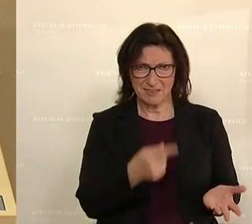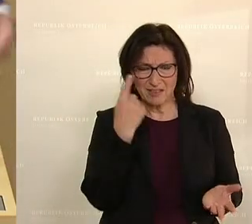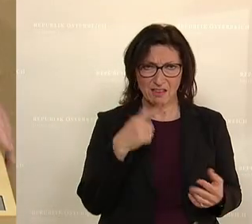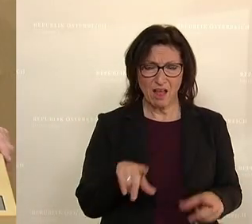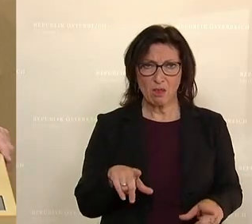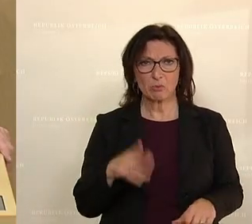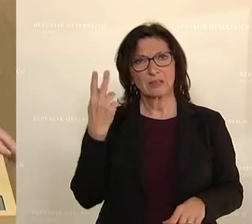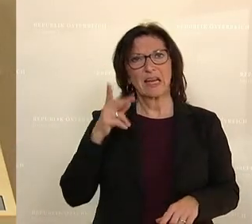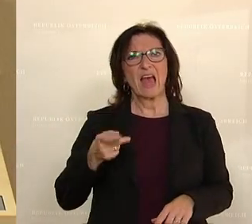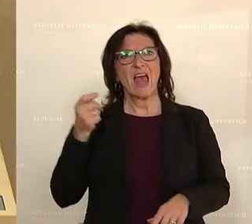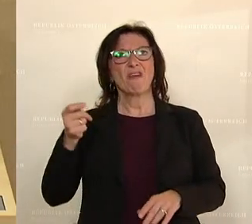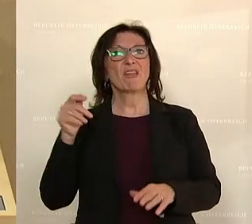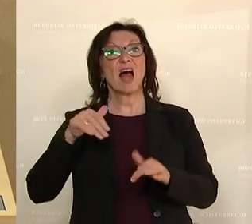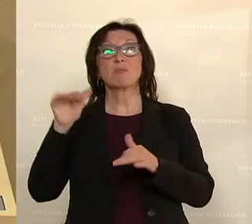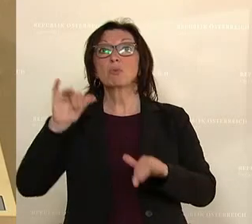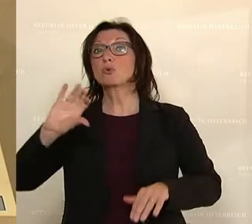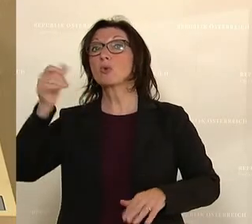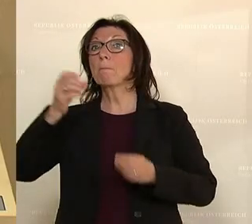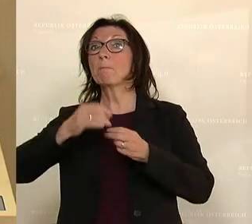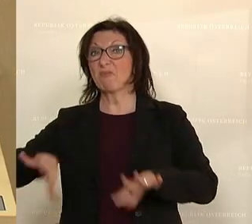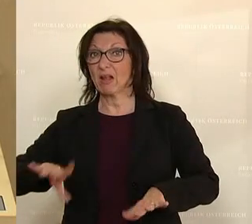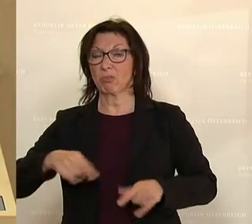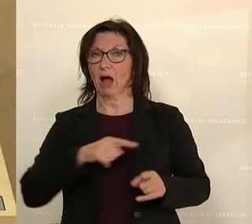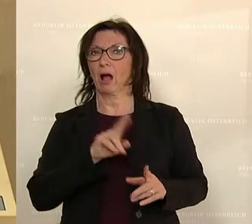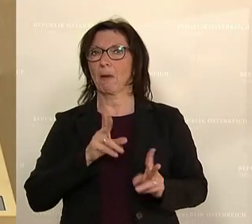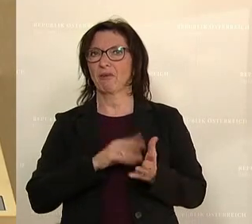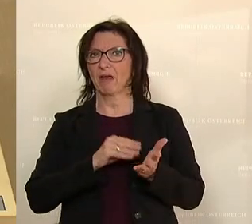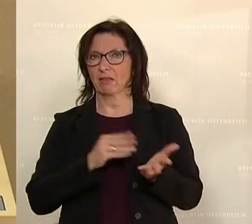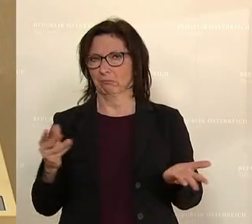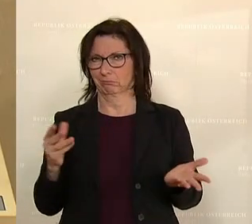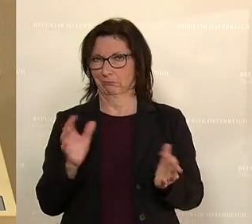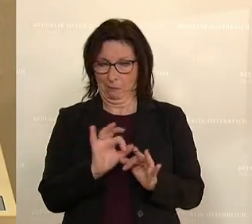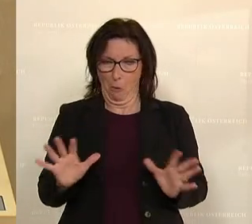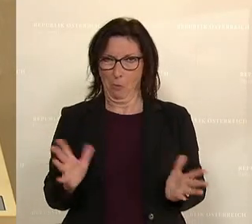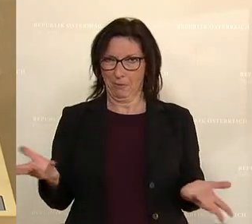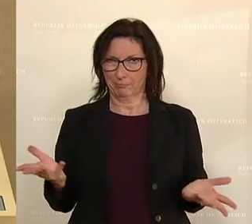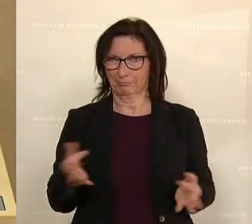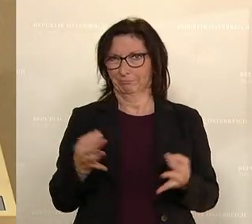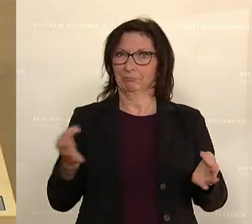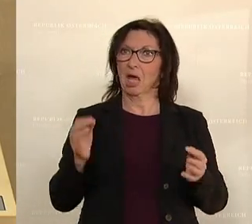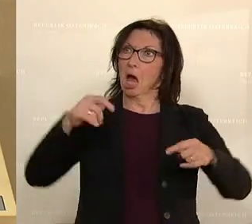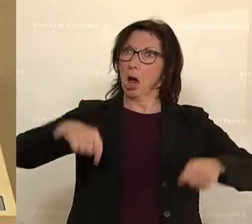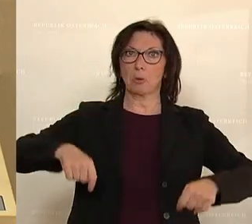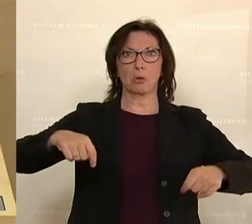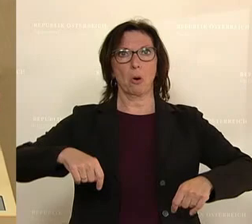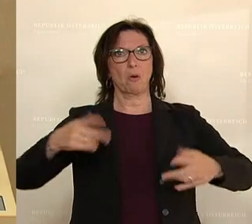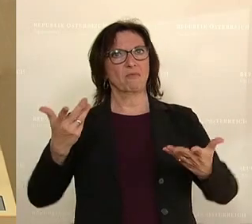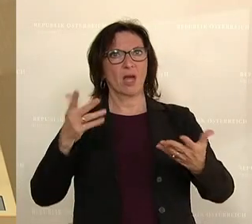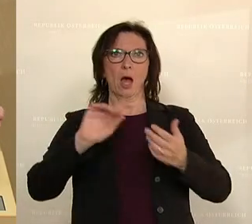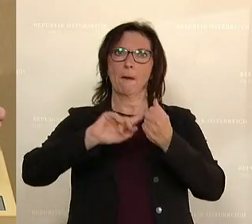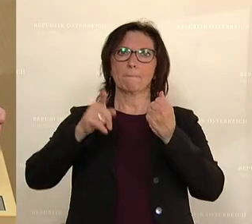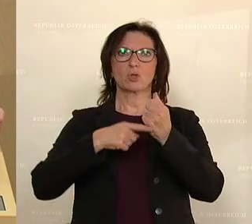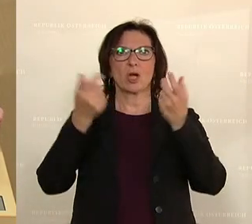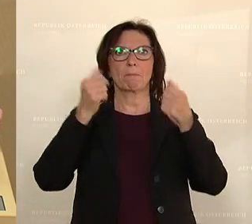Finanzminister das genehmigt. Andererseits sitzen wir hier und beschließen ein Budget mit einer Blackbox, die